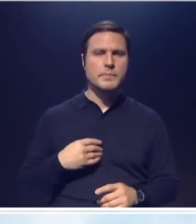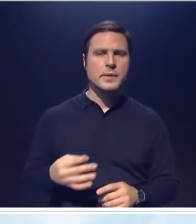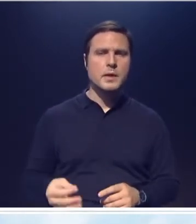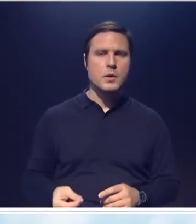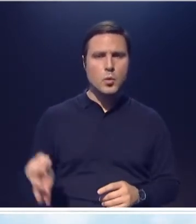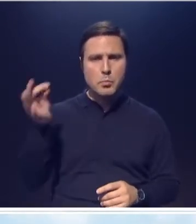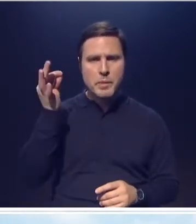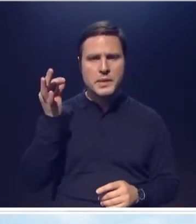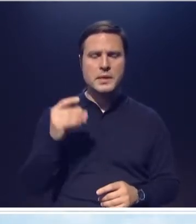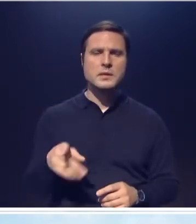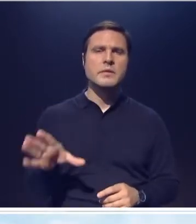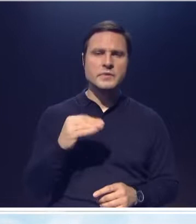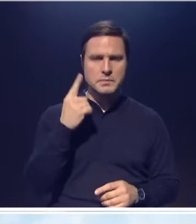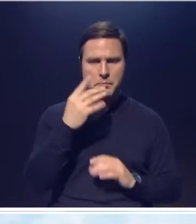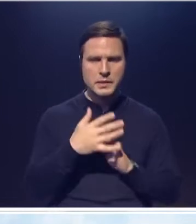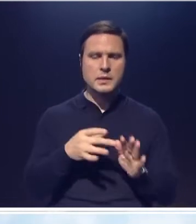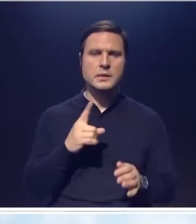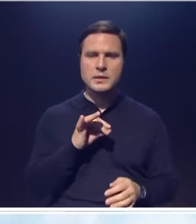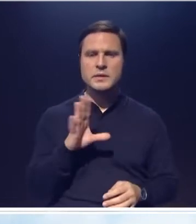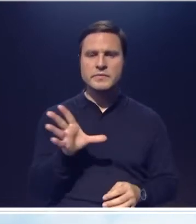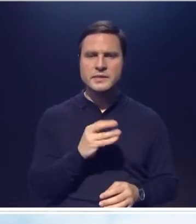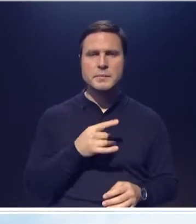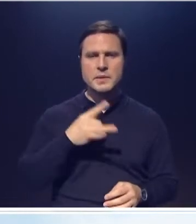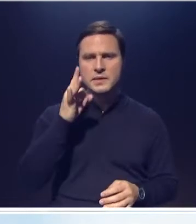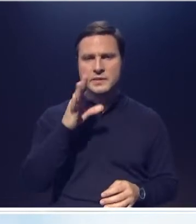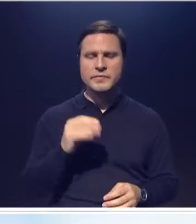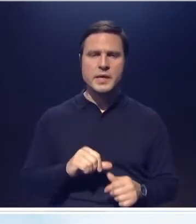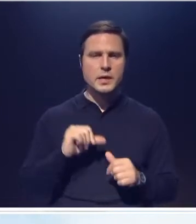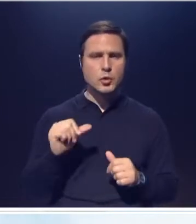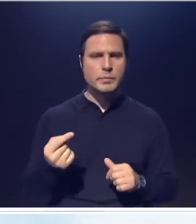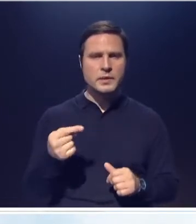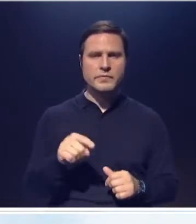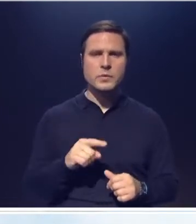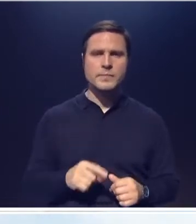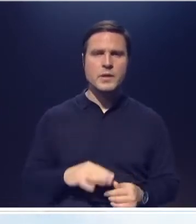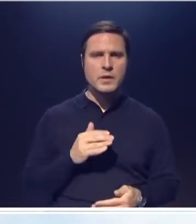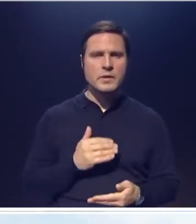понятны, всем известны. И, кроме того, в общем,